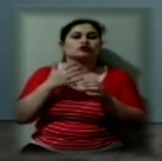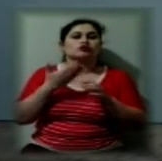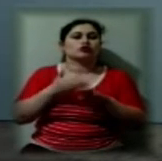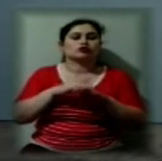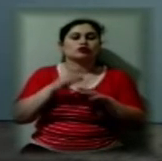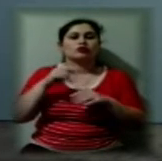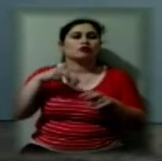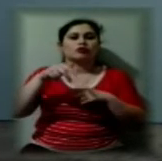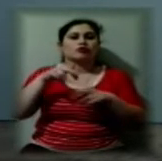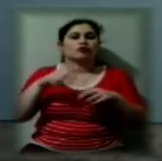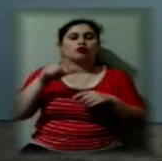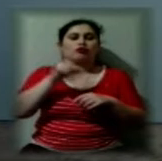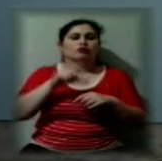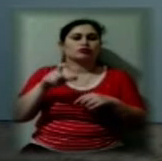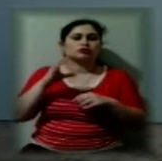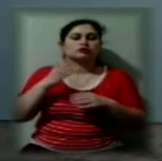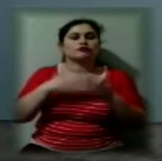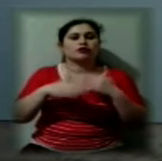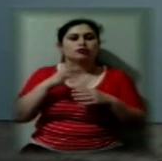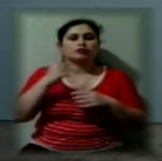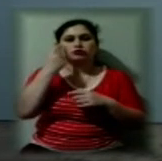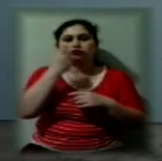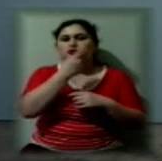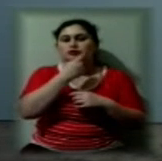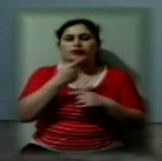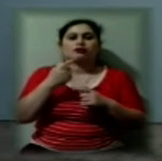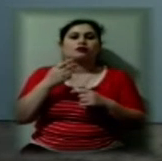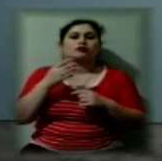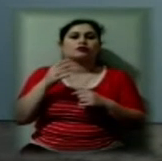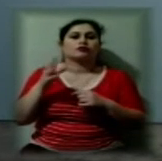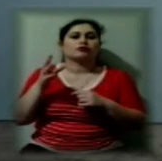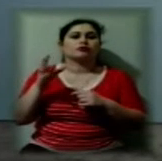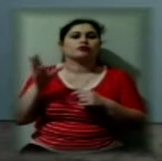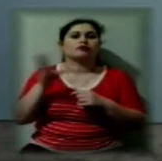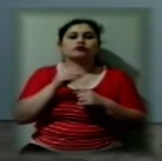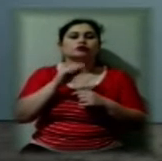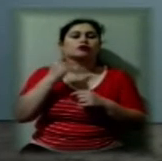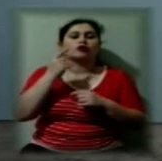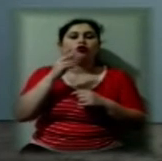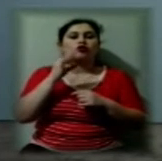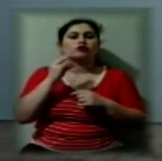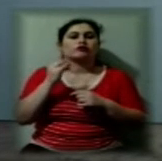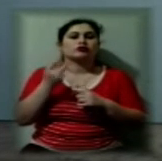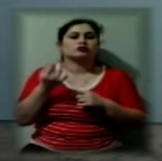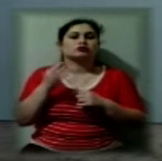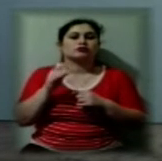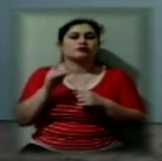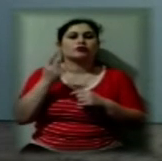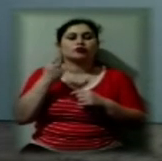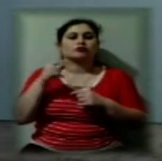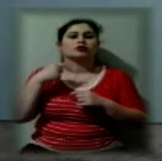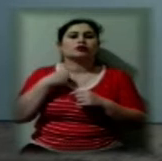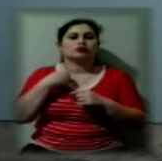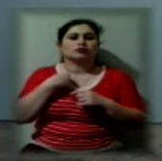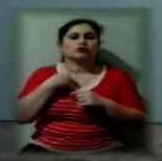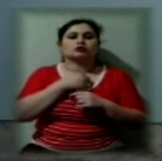людей з інвалідністю позору. Осіб з інвалідністю позору, будемо по конвенції ООН. Тому що я сам